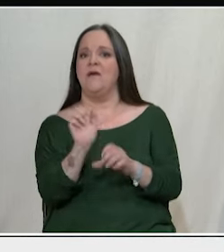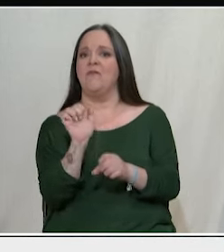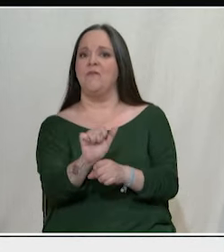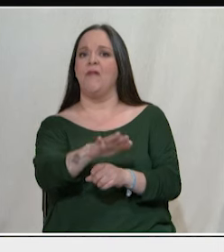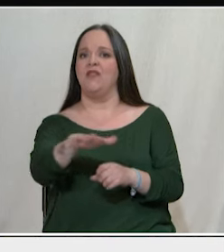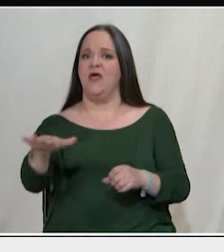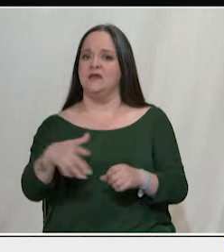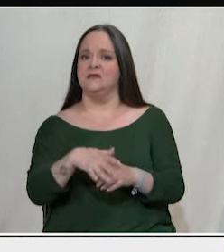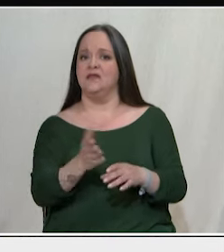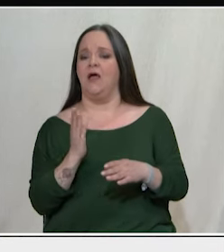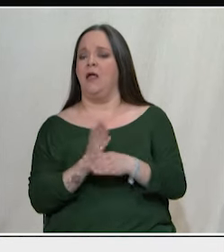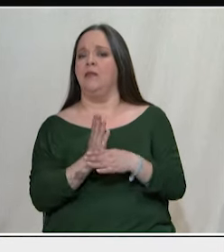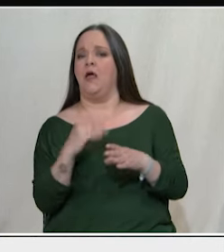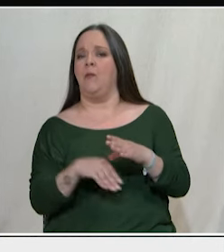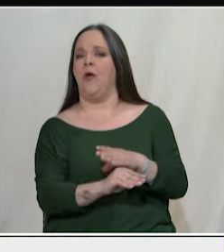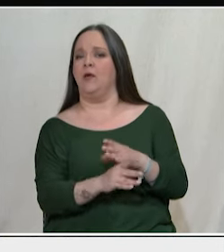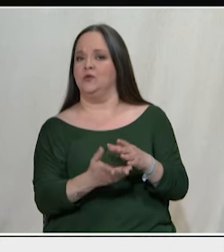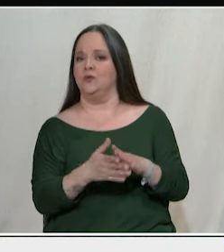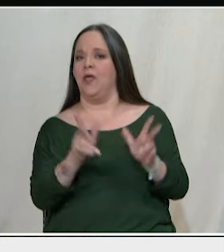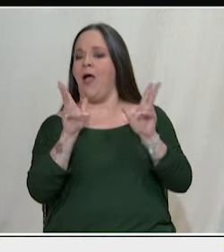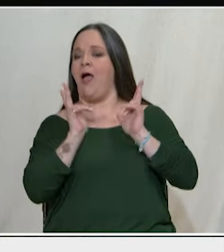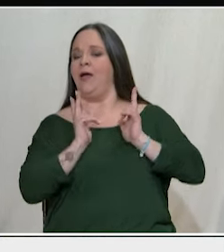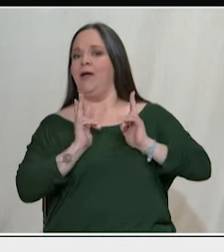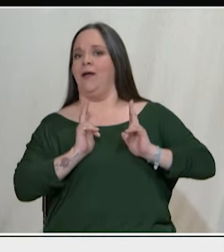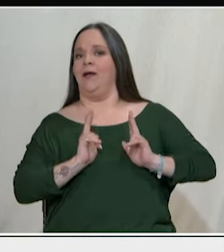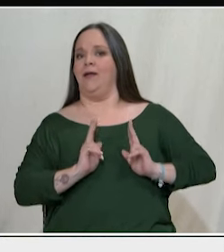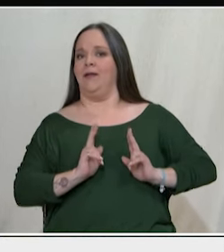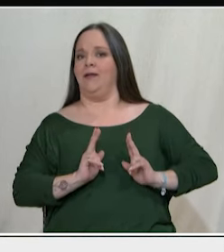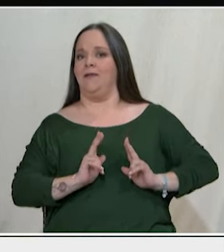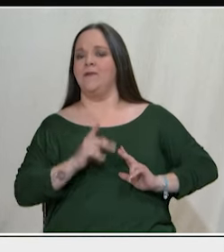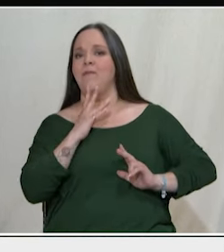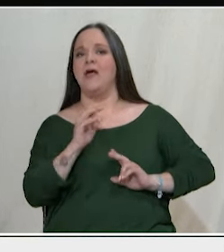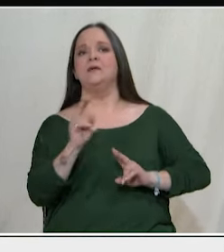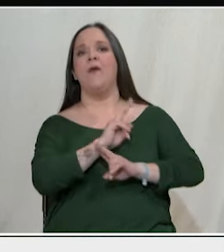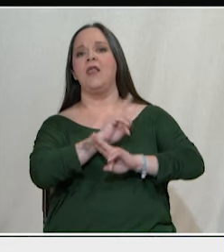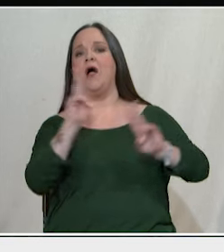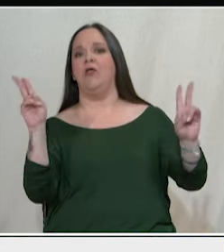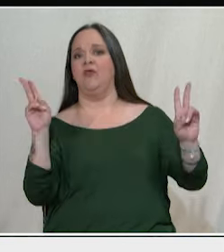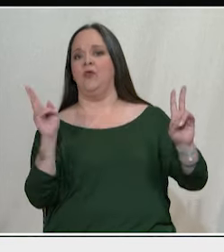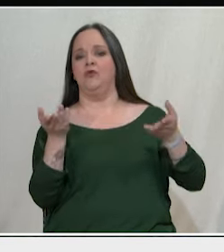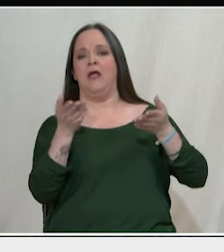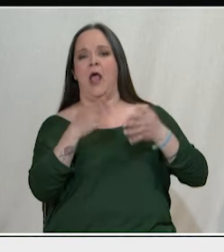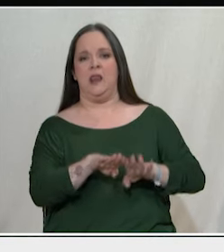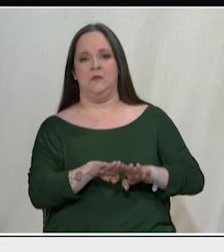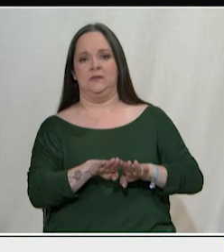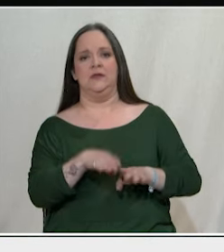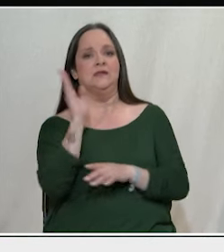χωμένη από κάτω και να απολαμβάνει μία όαση συγκάλυψης, ατιμορυσίας.